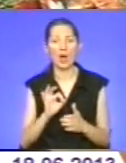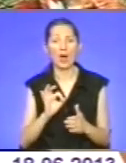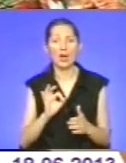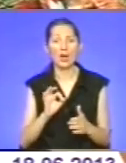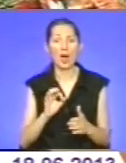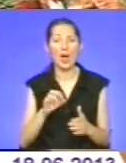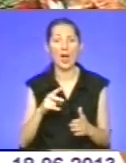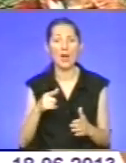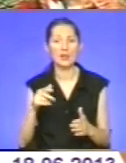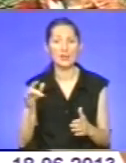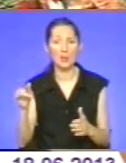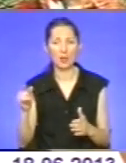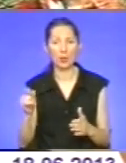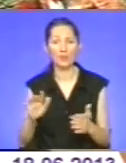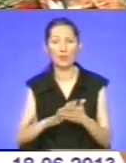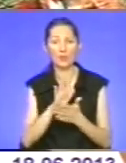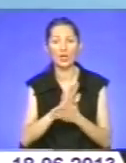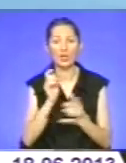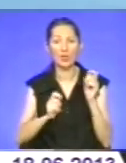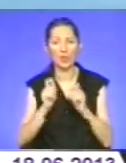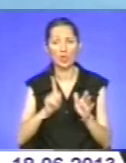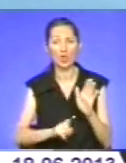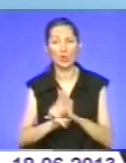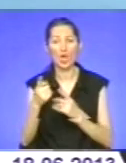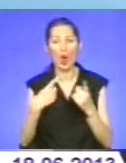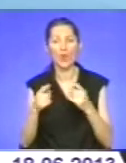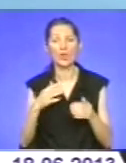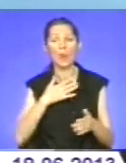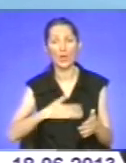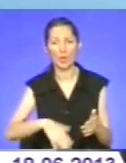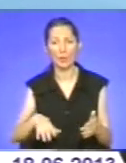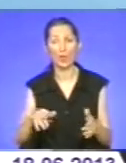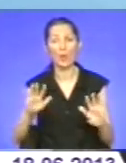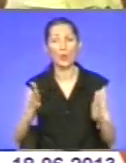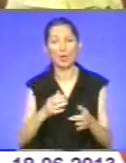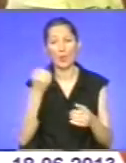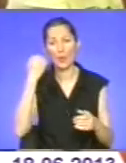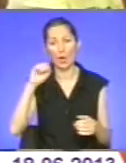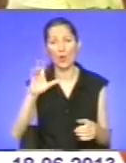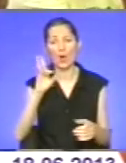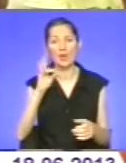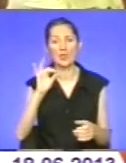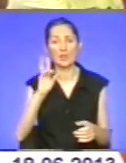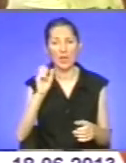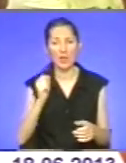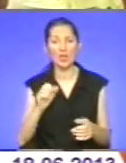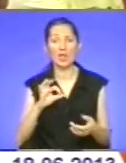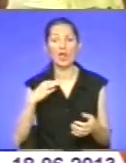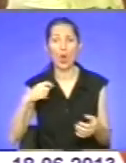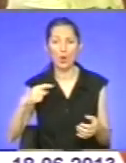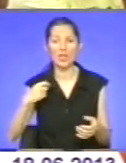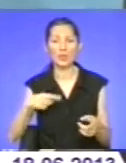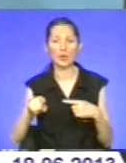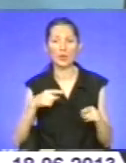Прес-конференцію розпочали з обговорення приємної події – перемогу «Ниви» над одеськими футболістами. Нарешті в Тернопіль